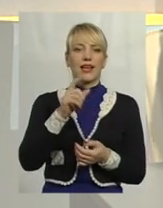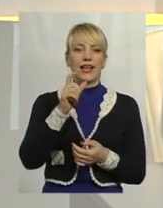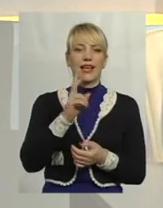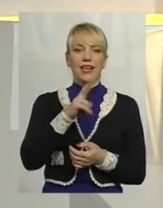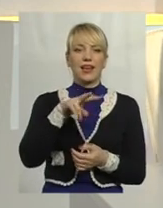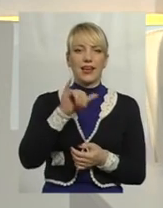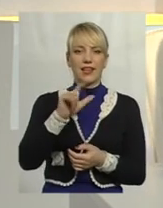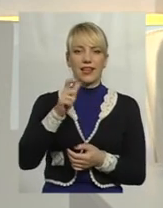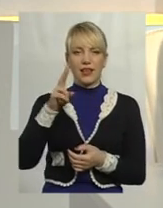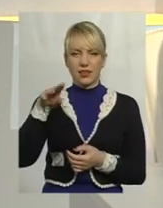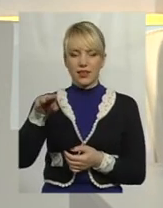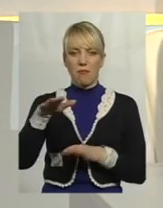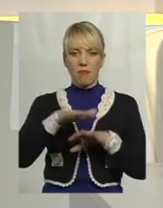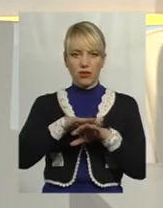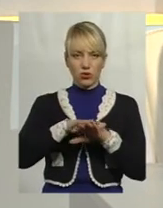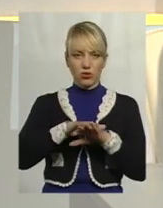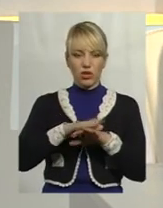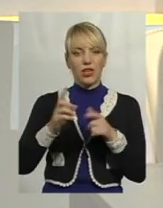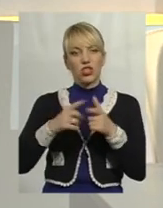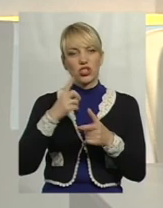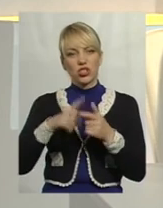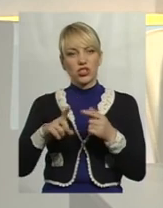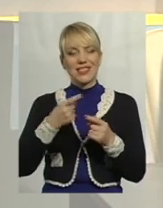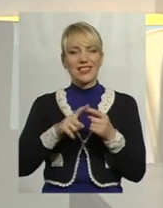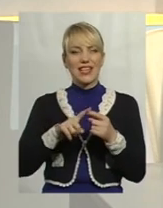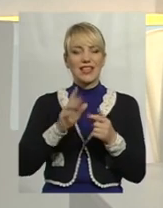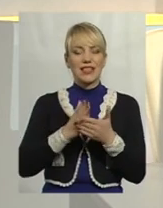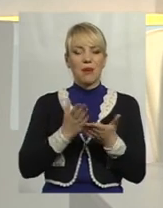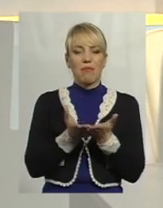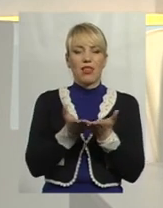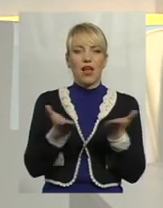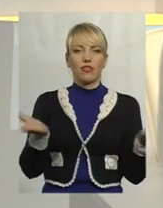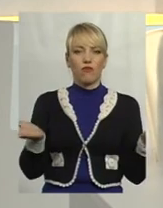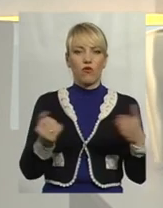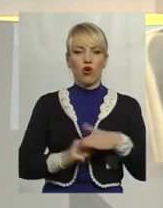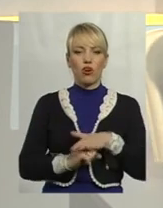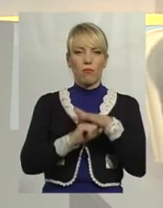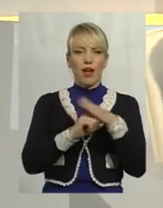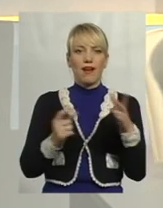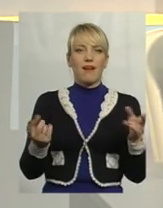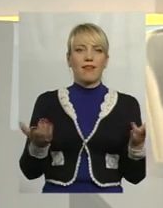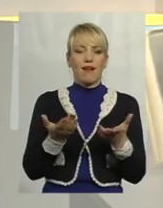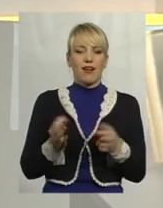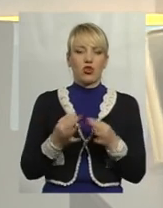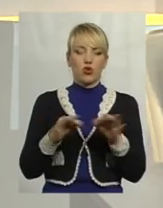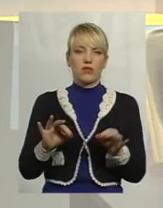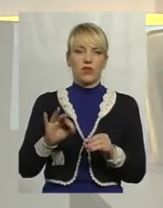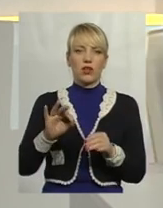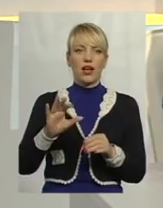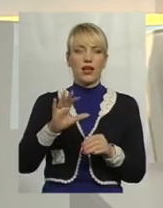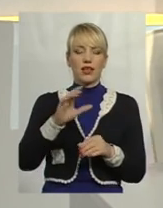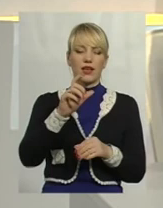в цій програмі? Чи це платформа, яка дозволяє бути клієнтом і